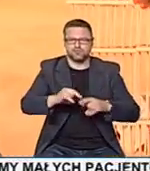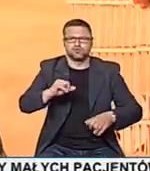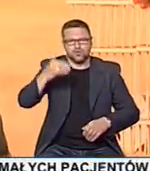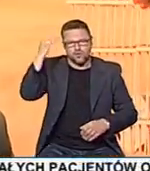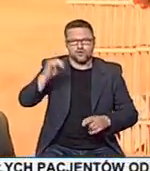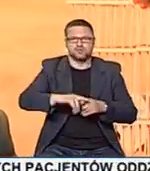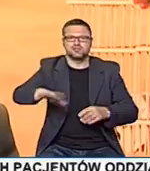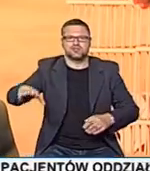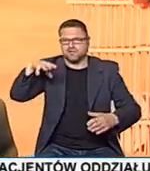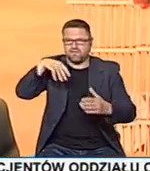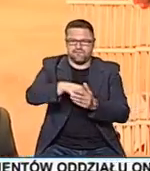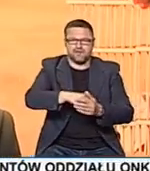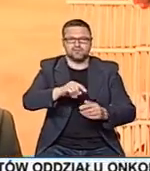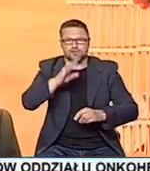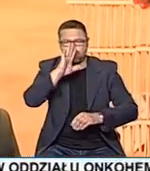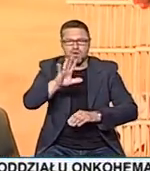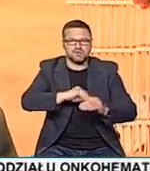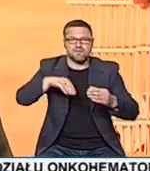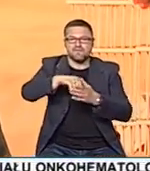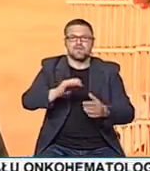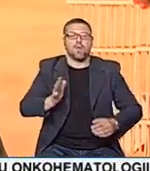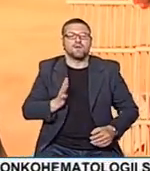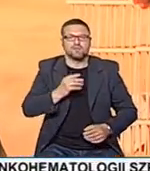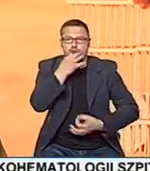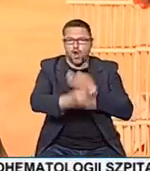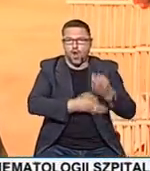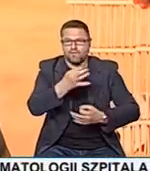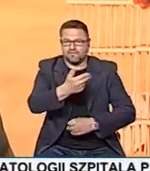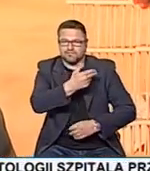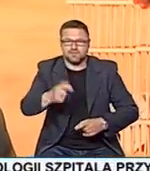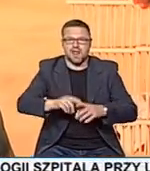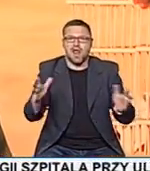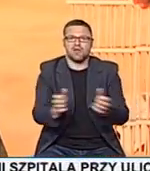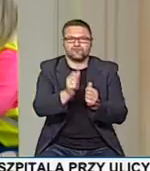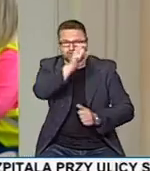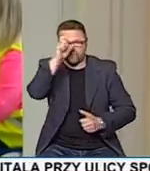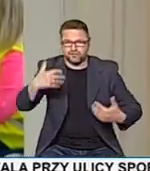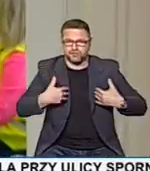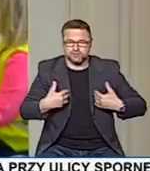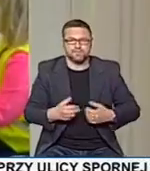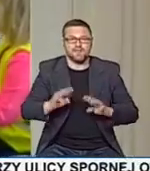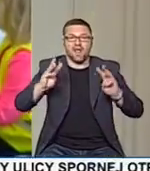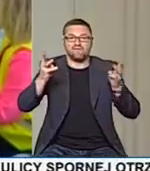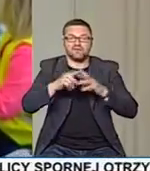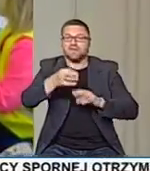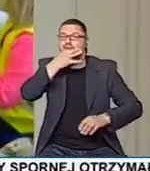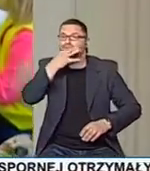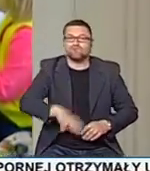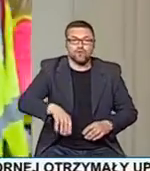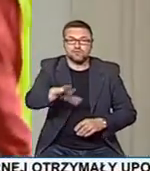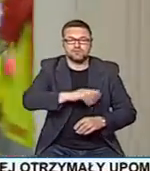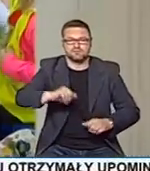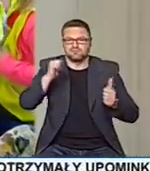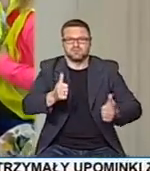Dorośli i Dzieci, gdzie przemycamy elementy związane z bezpieczeństwem ruchu drogowego i ratowaniem życia człowieka. Warsztaty dla najmłodszych to